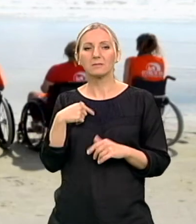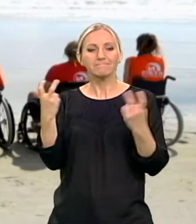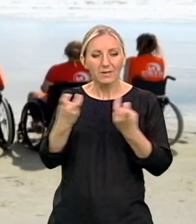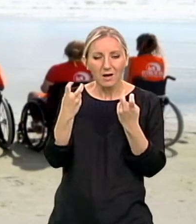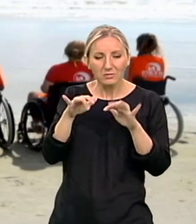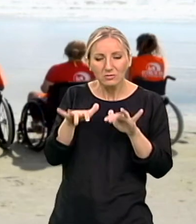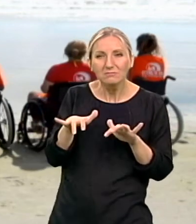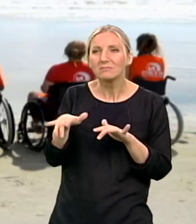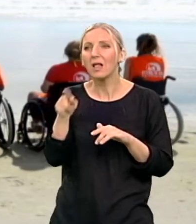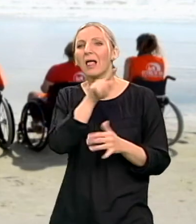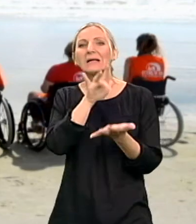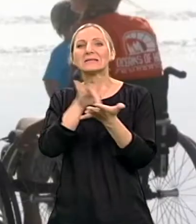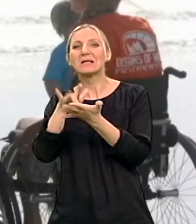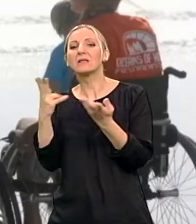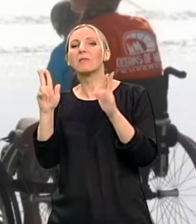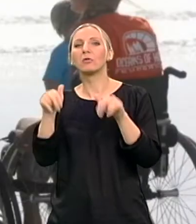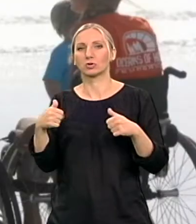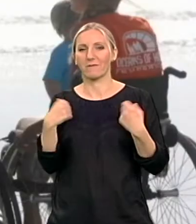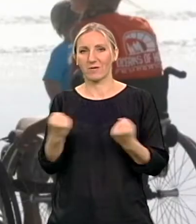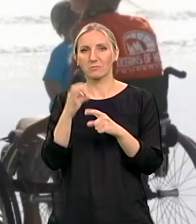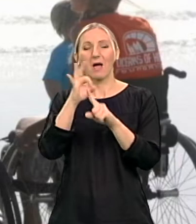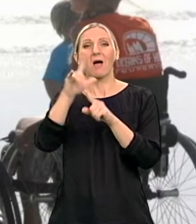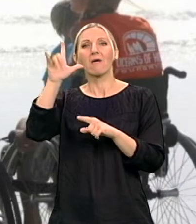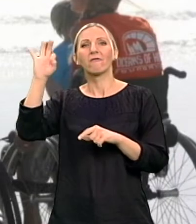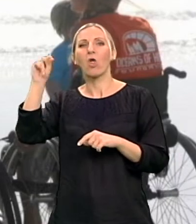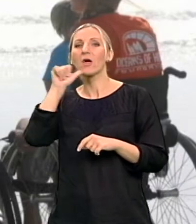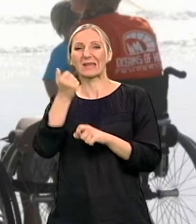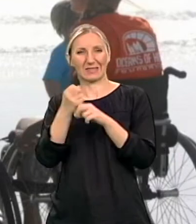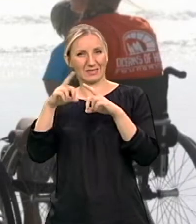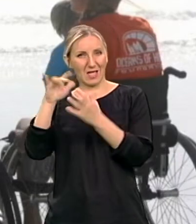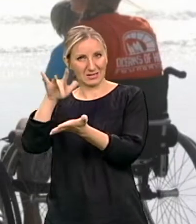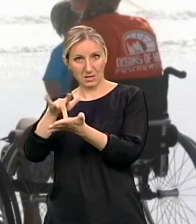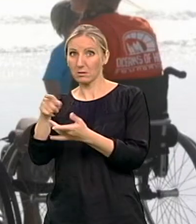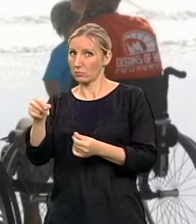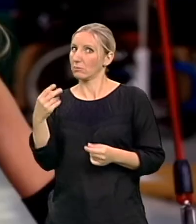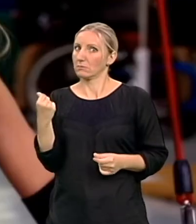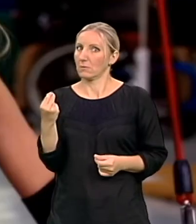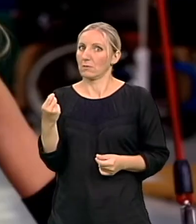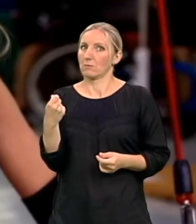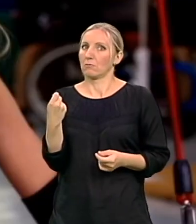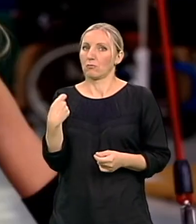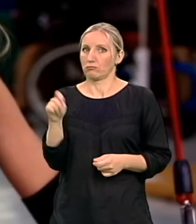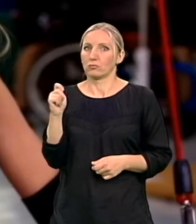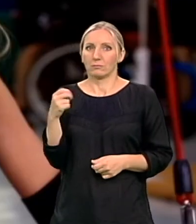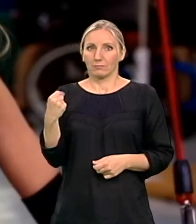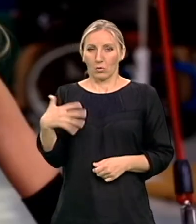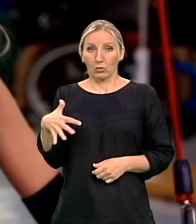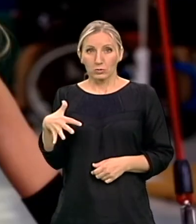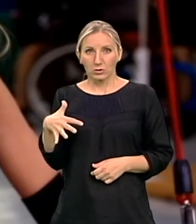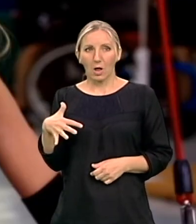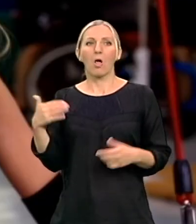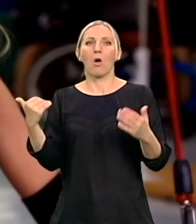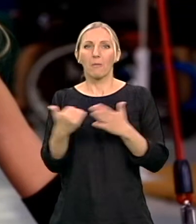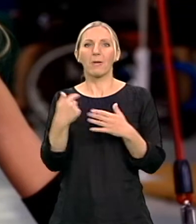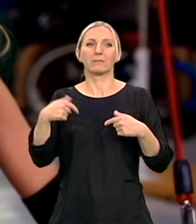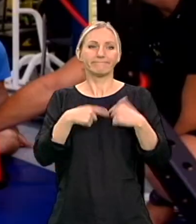mogla da vežbam. I tako sam i pronašla taj centar na Floridi i to je koštalo, naravno. I opet su se tu javili ljudi